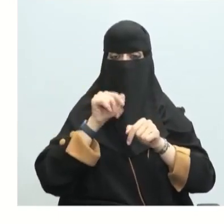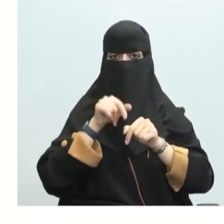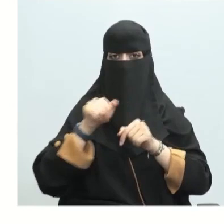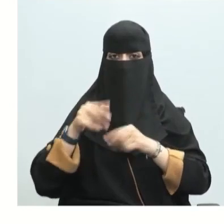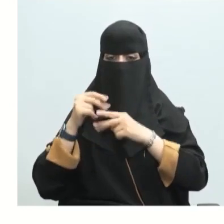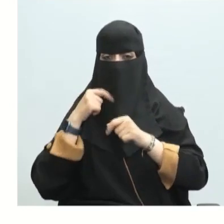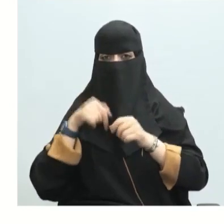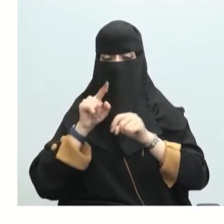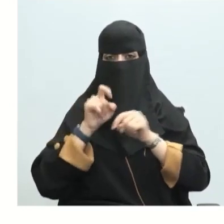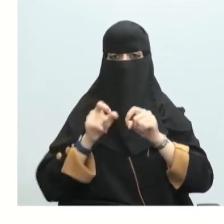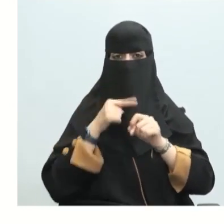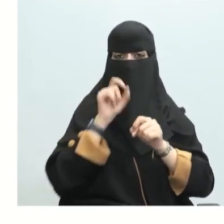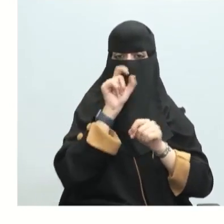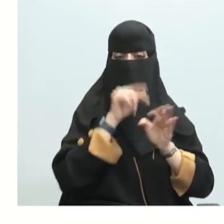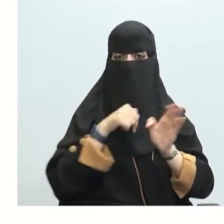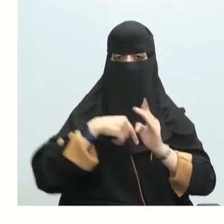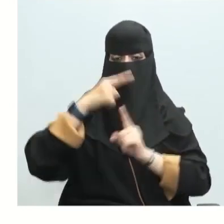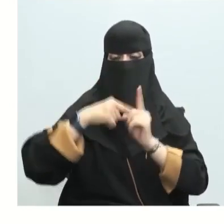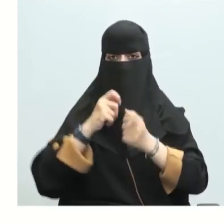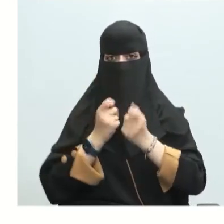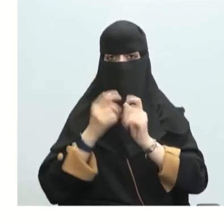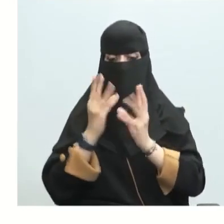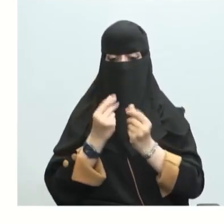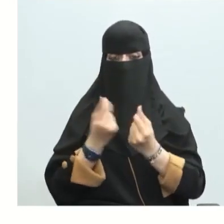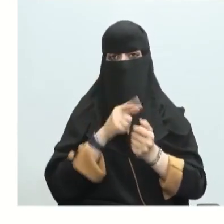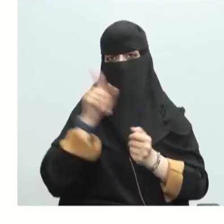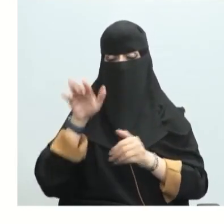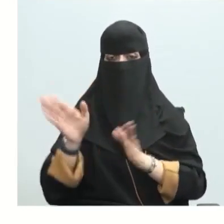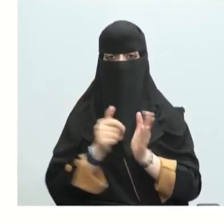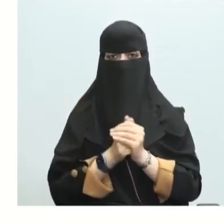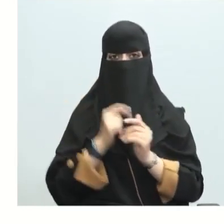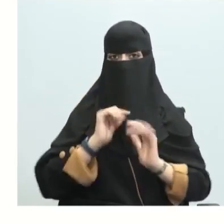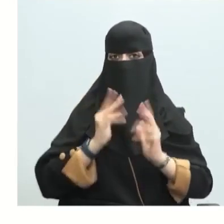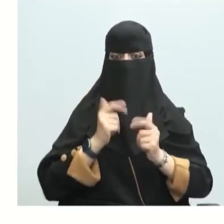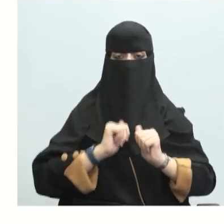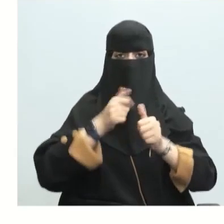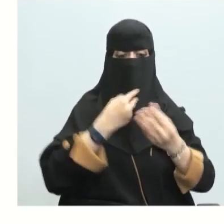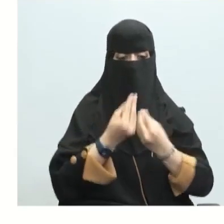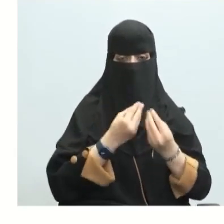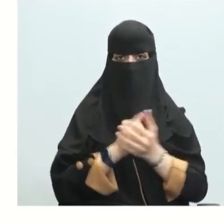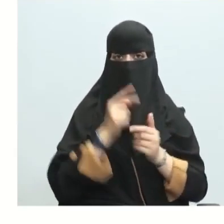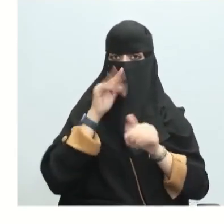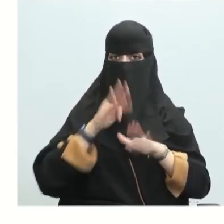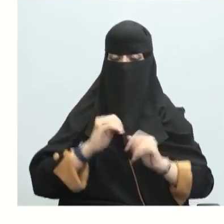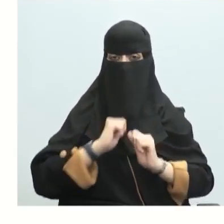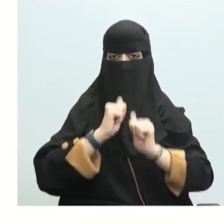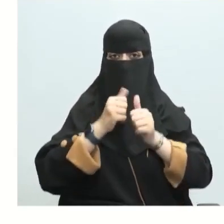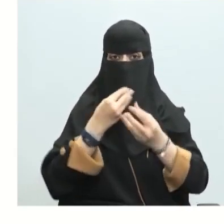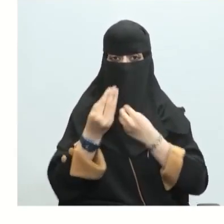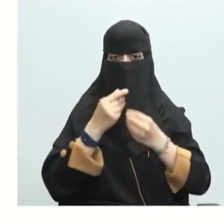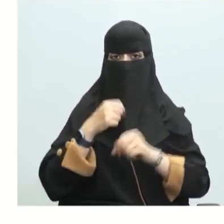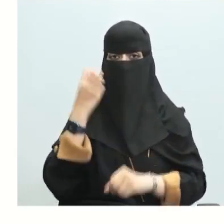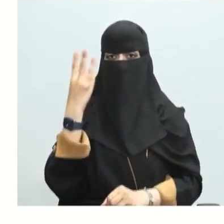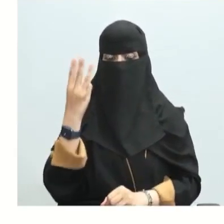أتش نوت إف وهي حرارة التكوين القياسية له إذن ماذا ينتج عن هذا التفاعل؟ ينتج عن هذا التفاعل